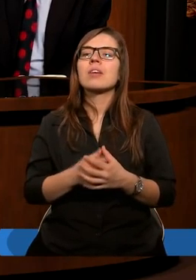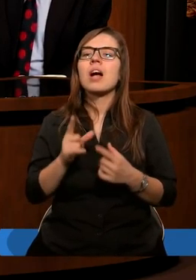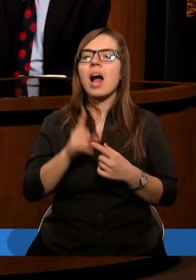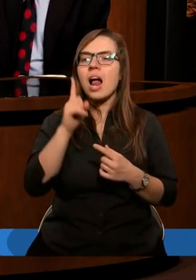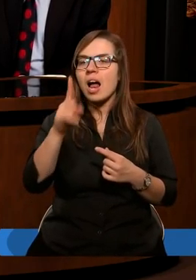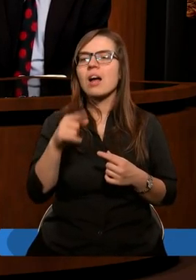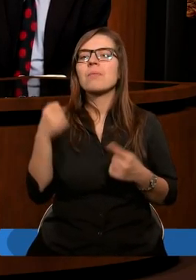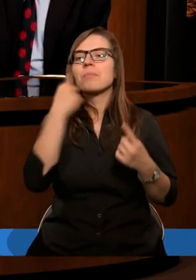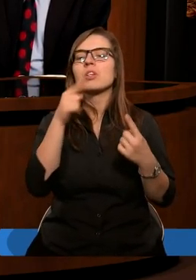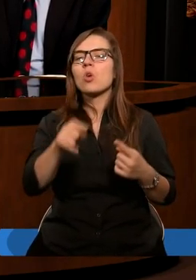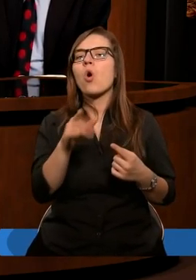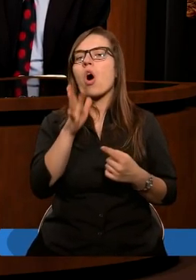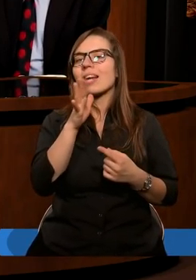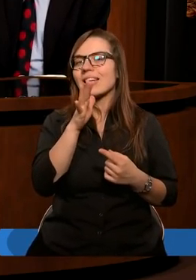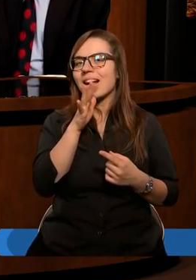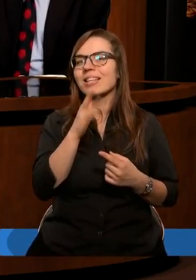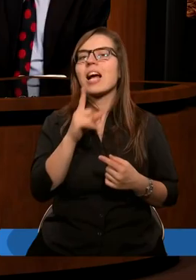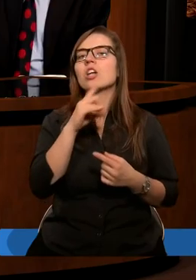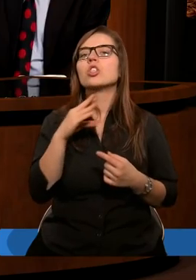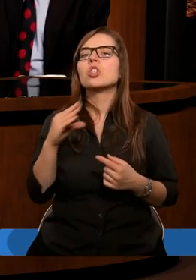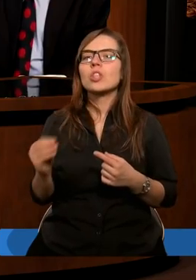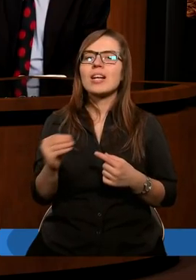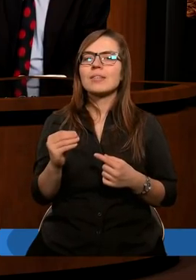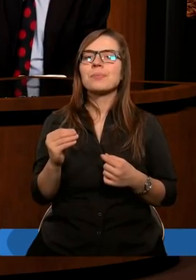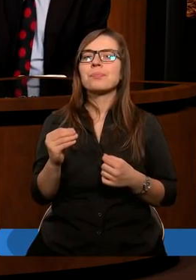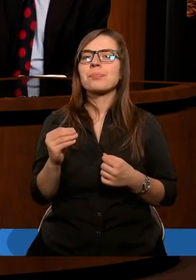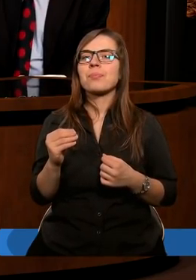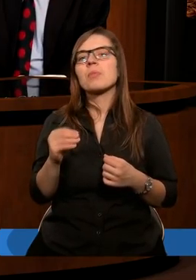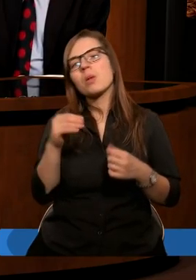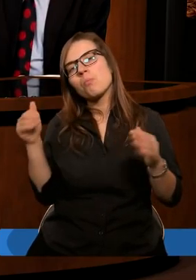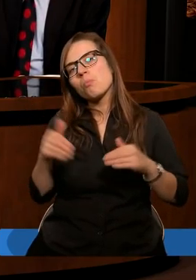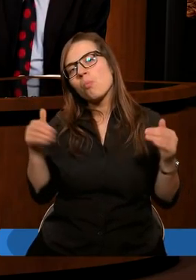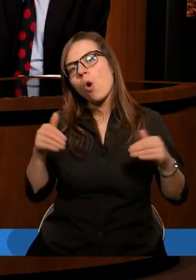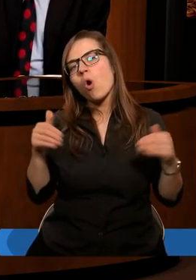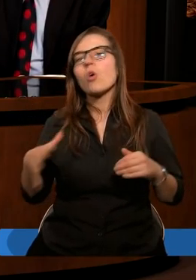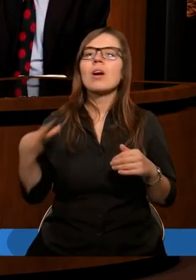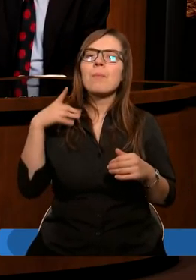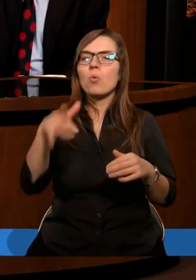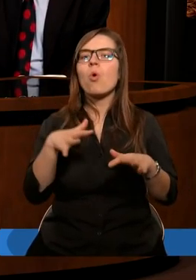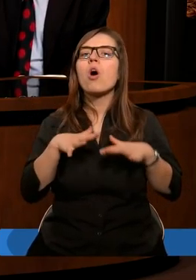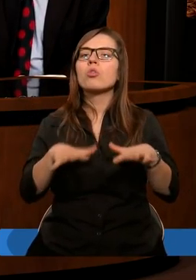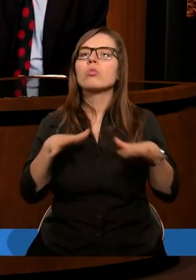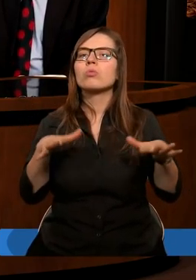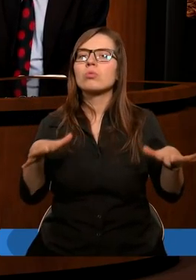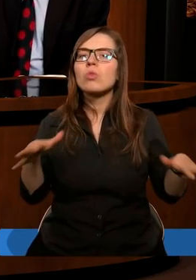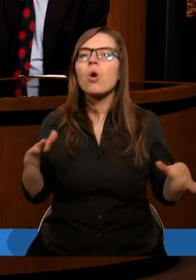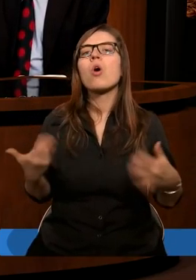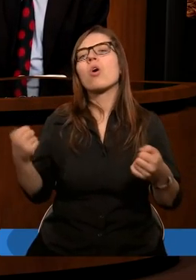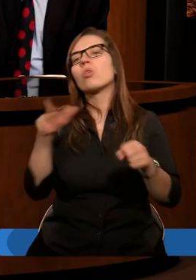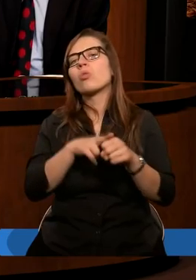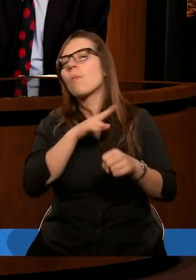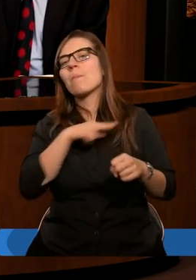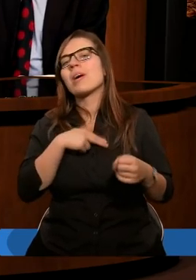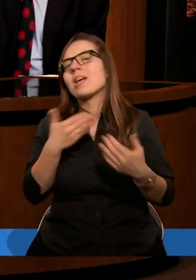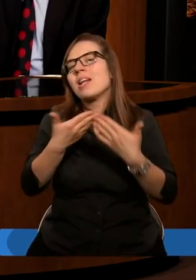Ale myślę tutaj o Izraelitach, że być może było ich wielu, o których my